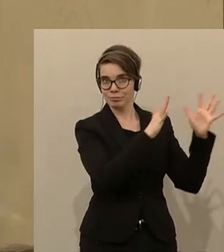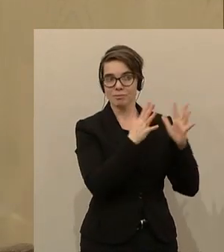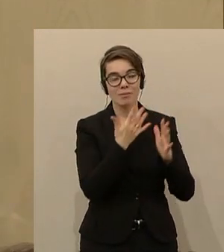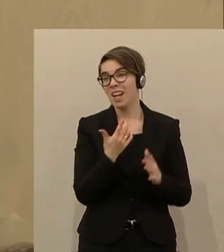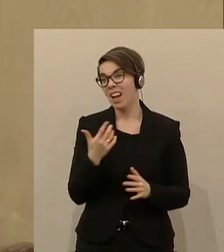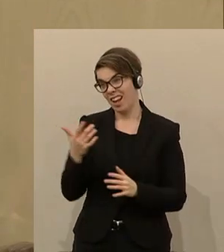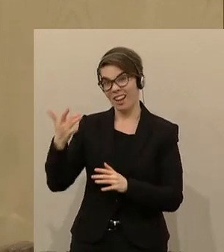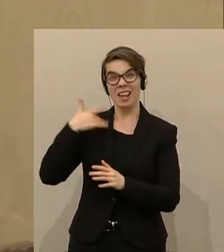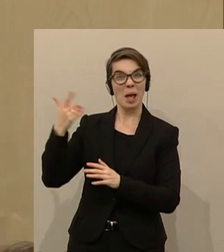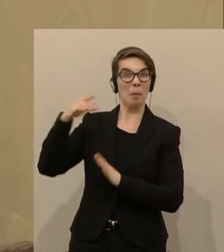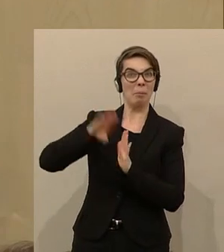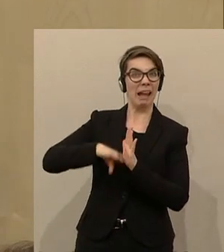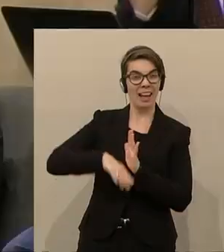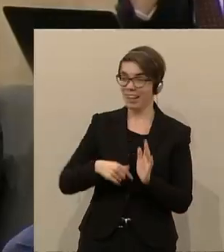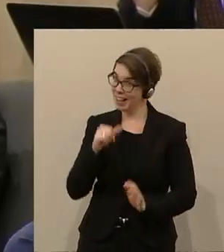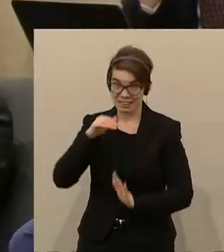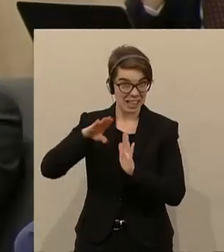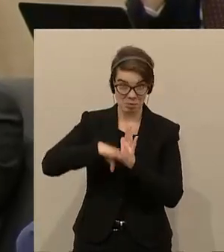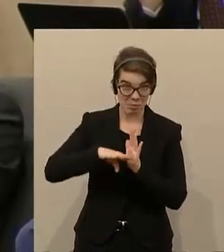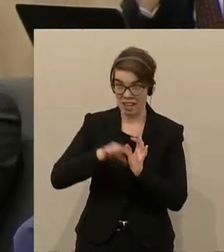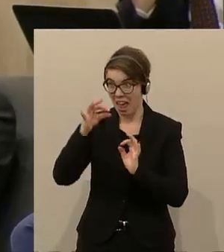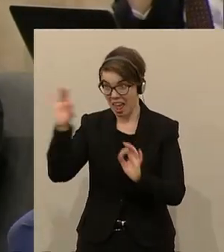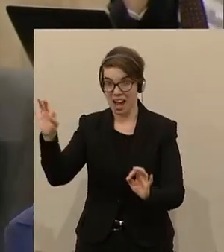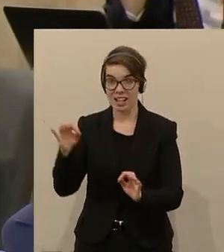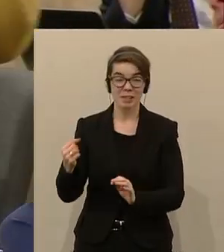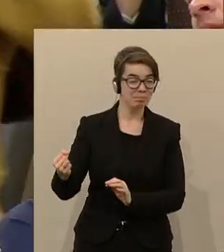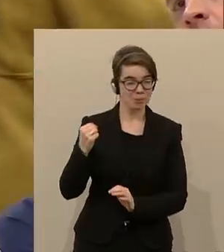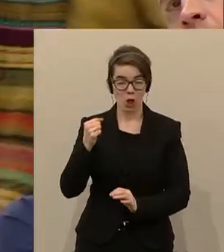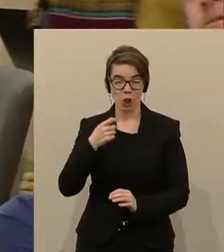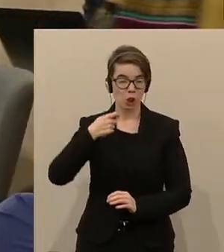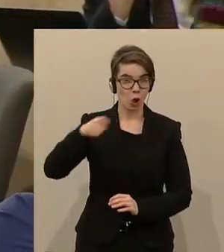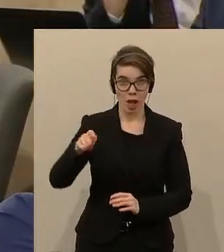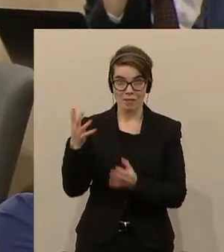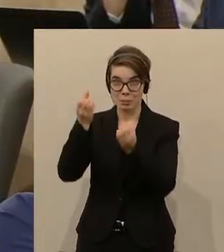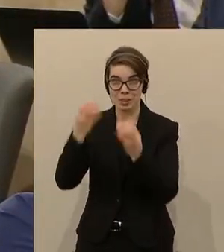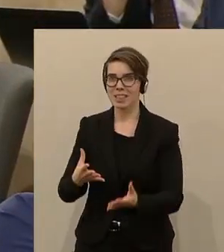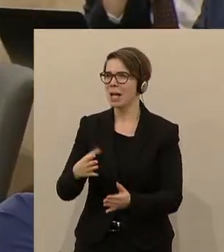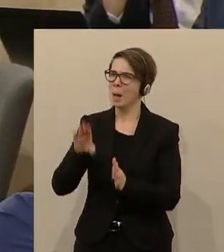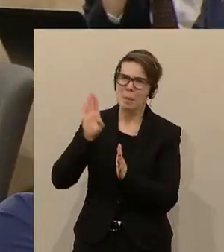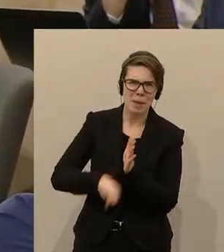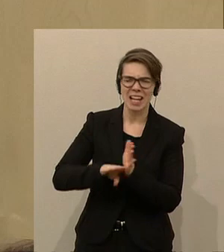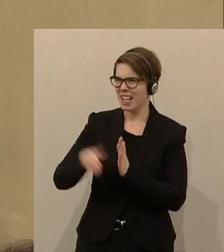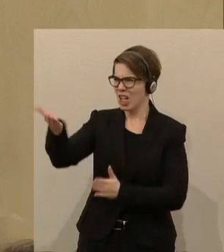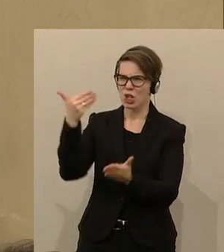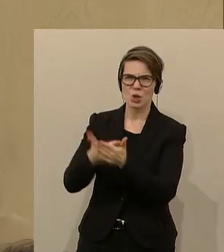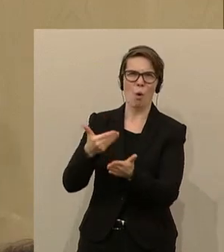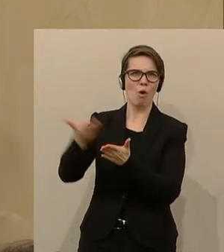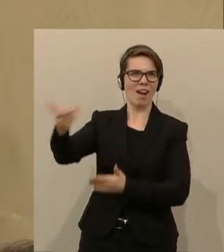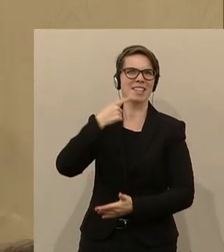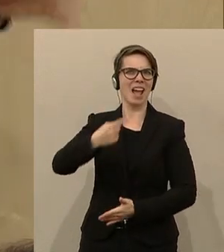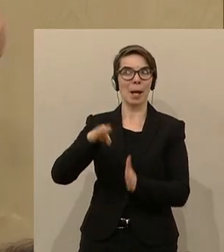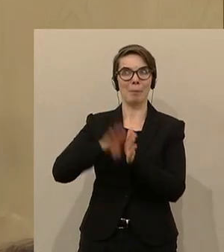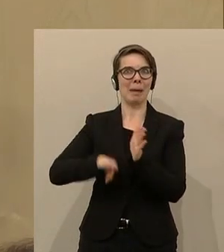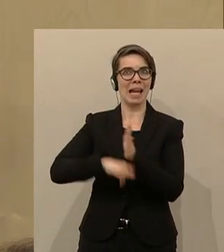So billig ist es nicht. Es ist ehrlich gesagt schweineteuer, was da passiert ist. Überhaupt nicht billig. Sie sind ein Zyniker. Sie sind nicht billig. Die